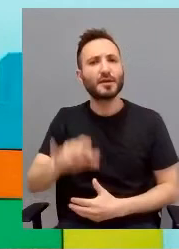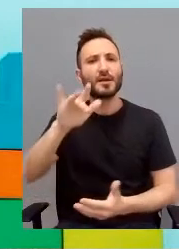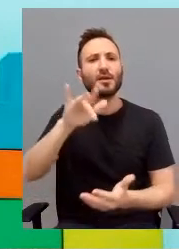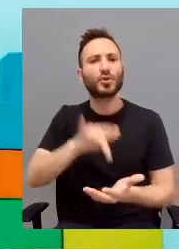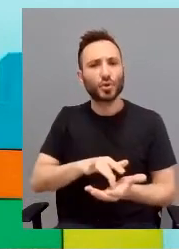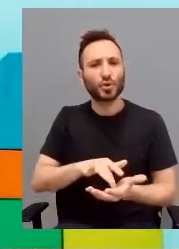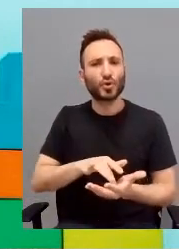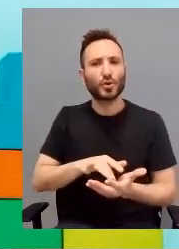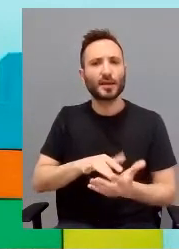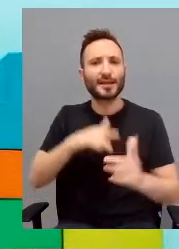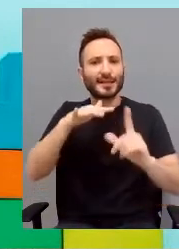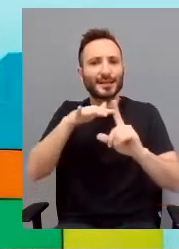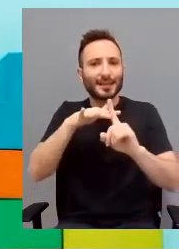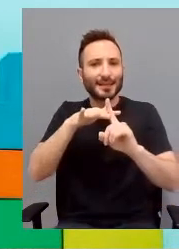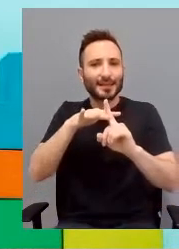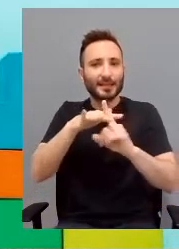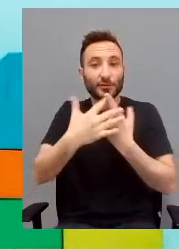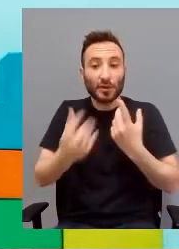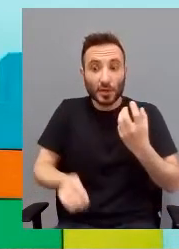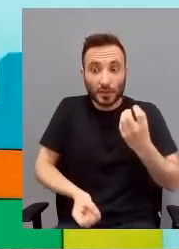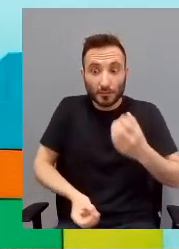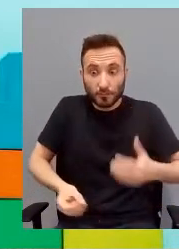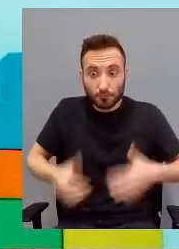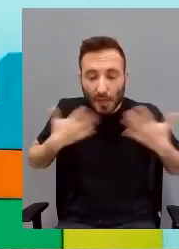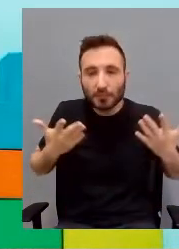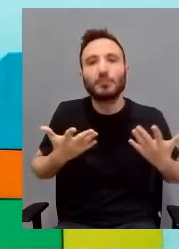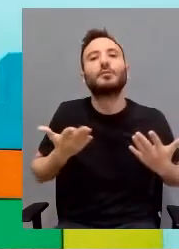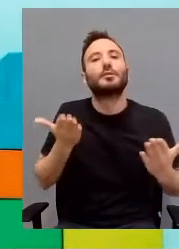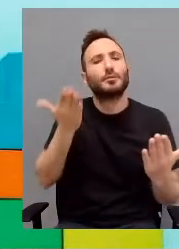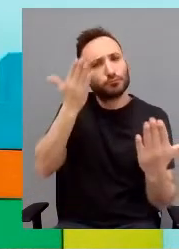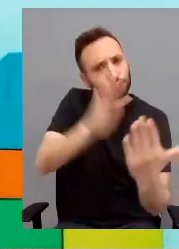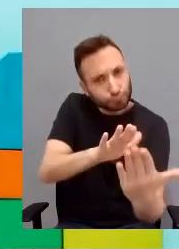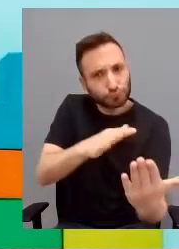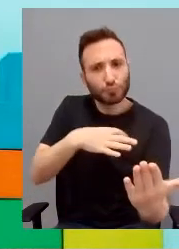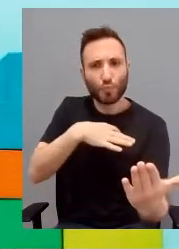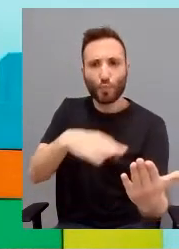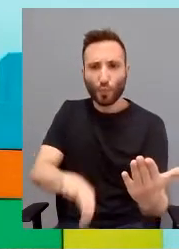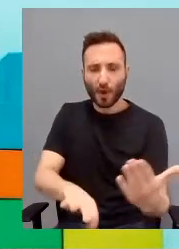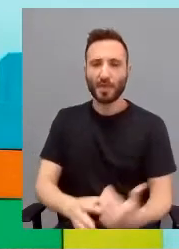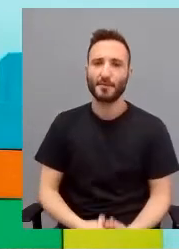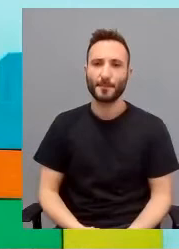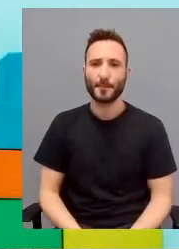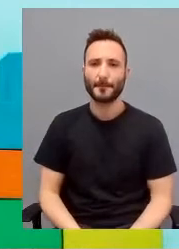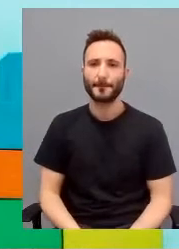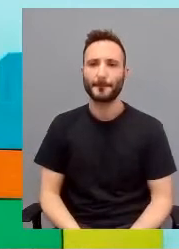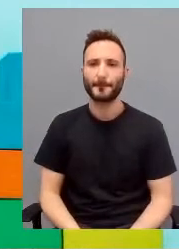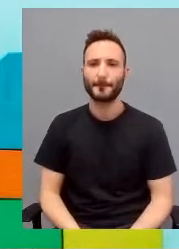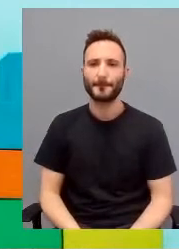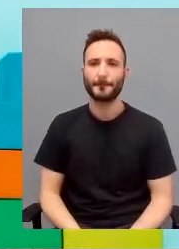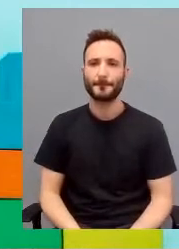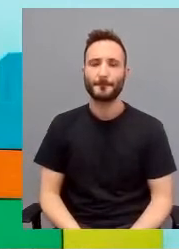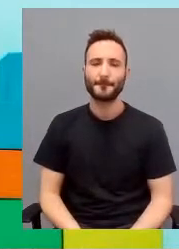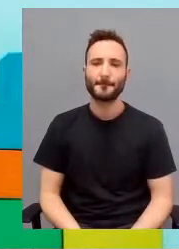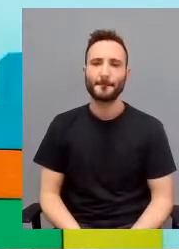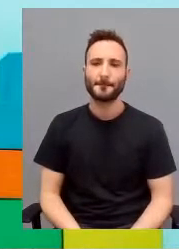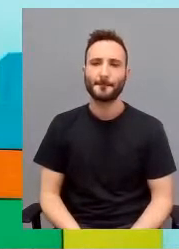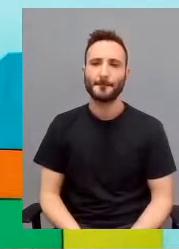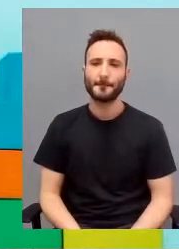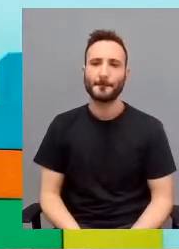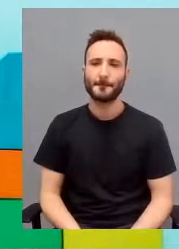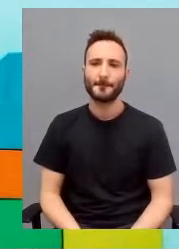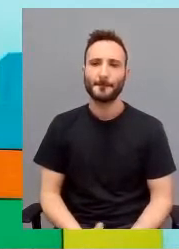imprevisibili Quindi noi crediamo fortemente che le persone con autismo adulto,